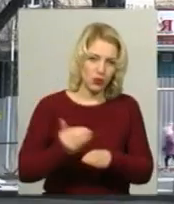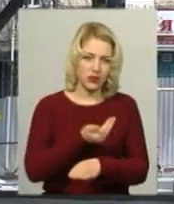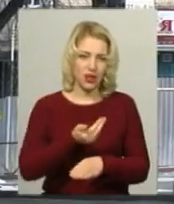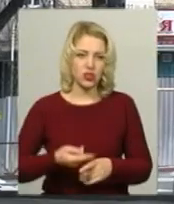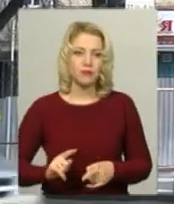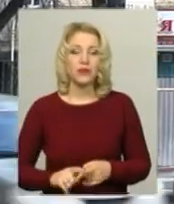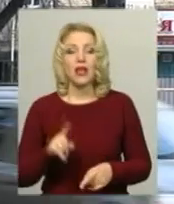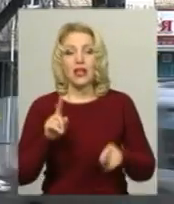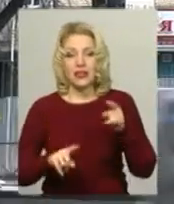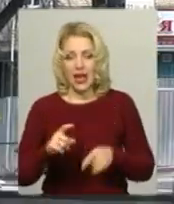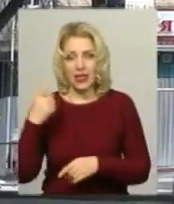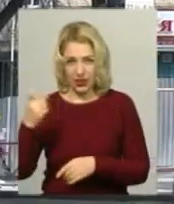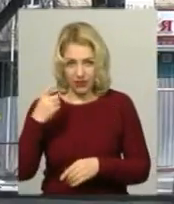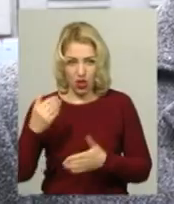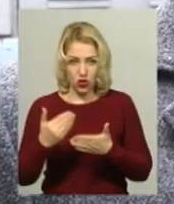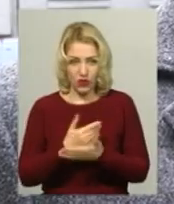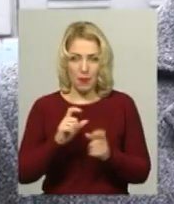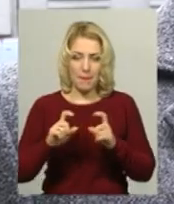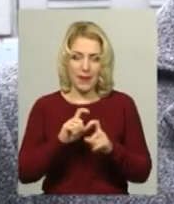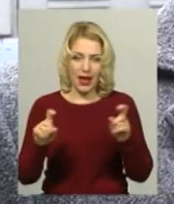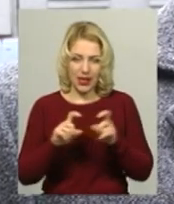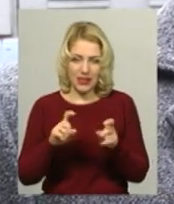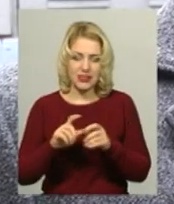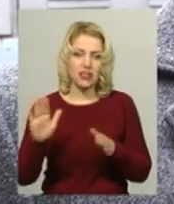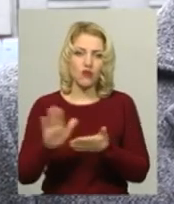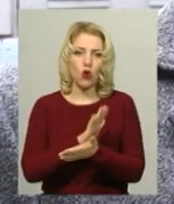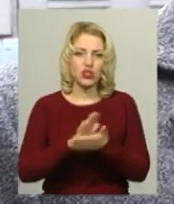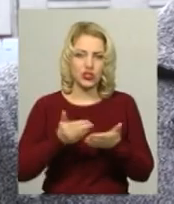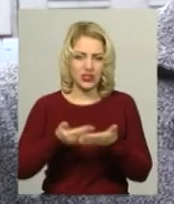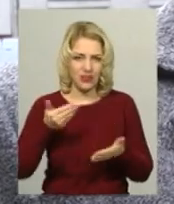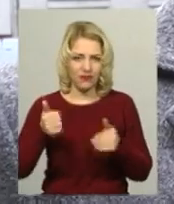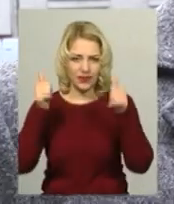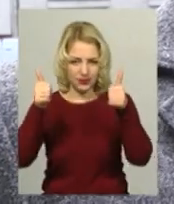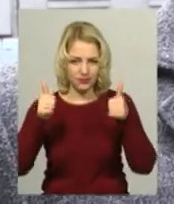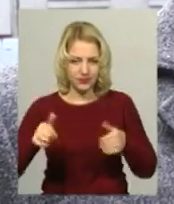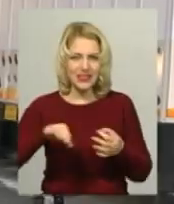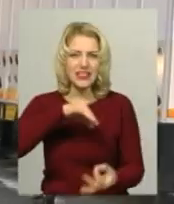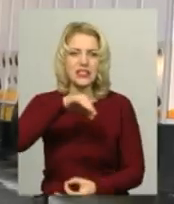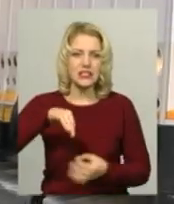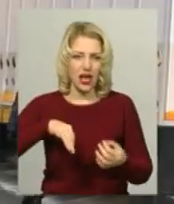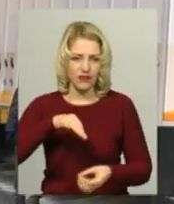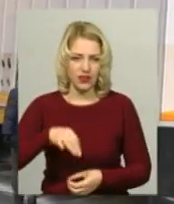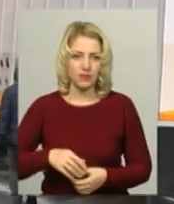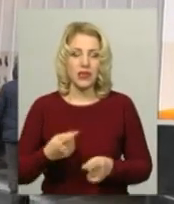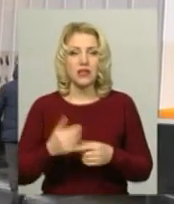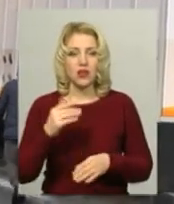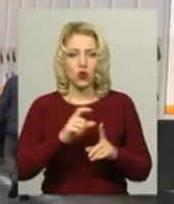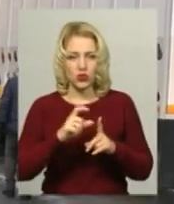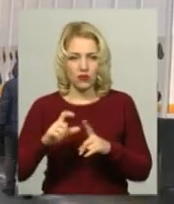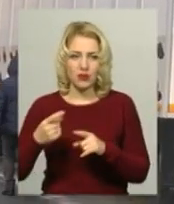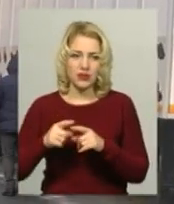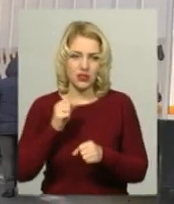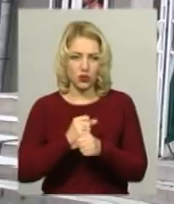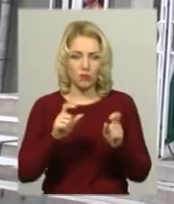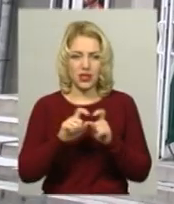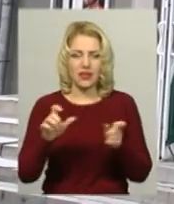магазинів дотрималися нових правил, очистили будівлю від завіх рекламних банерів та наліпок, каже Олександр Чорнієвич. За його словами, це зробили